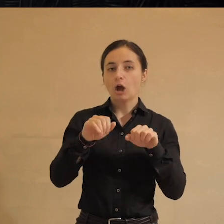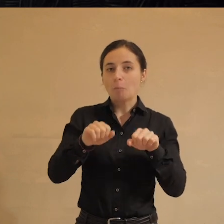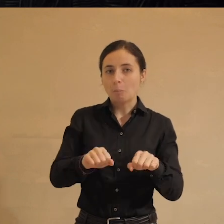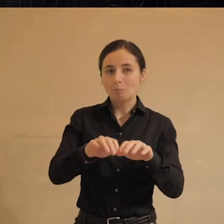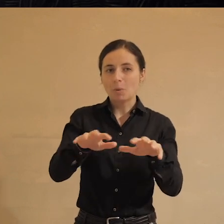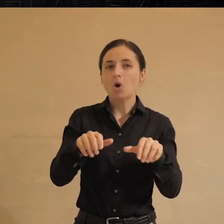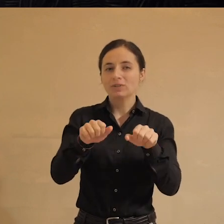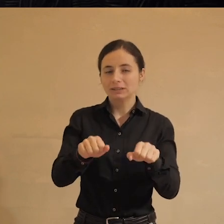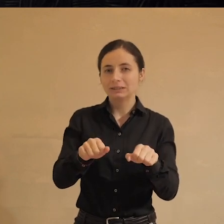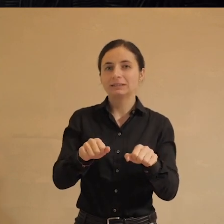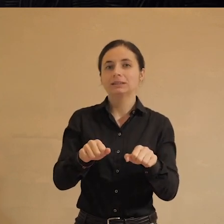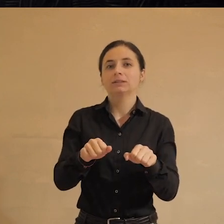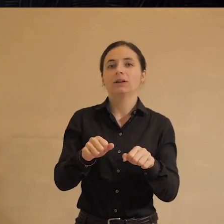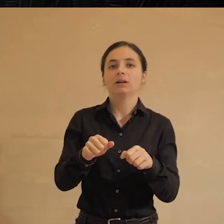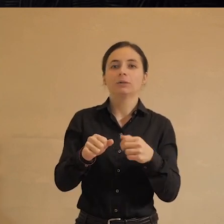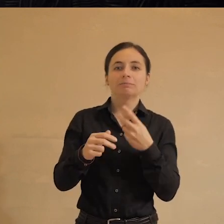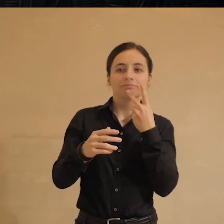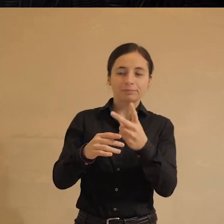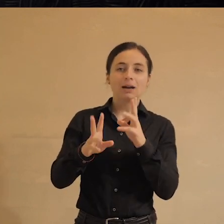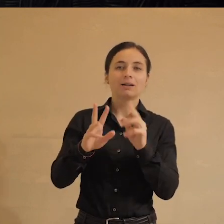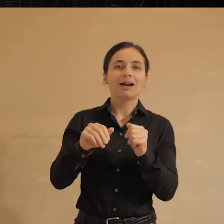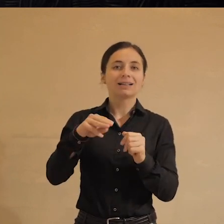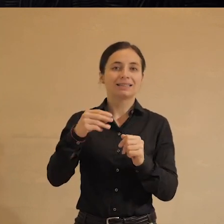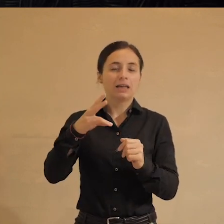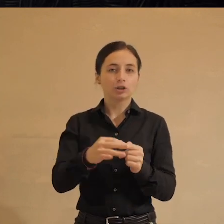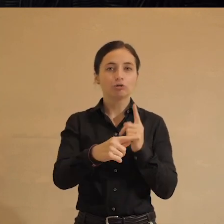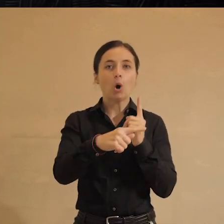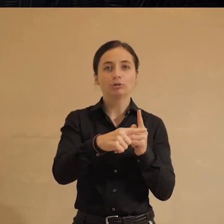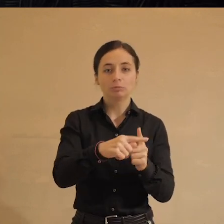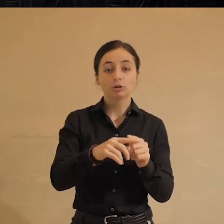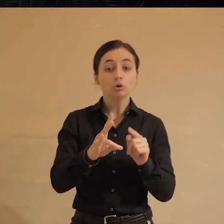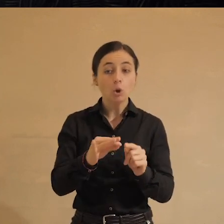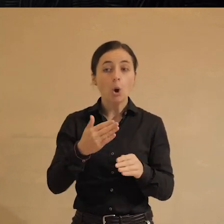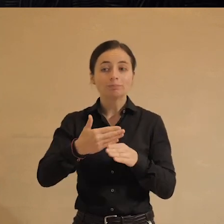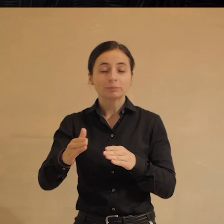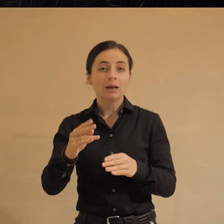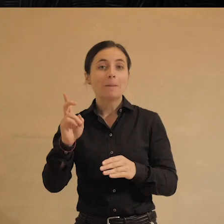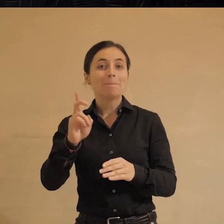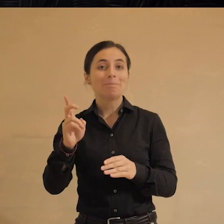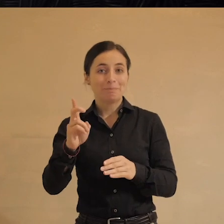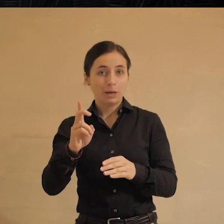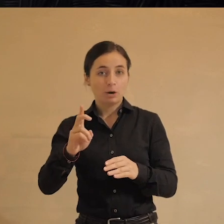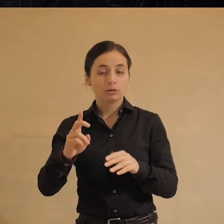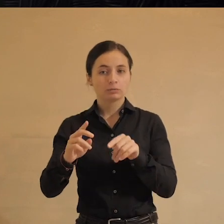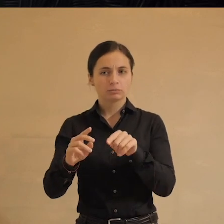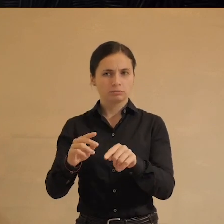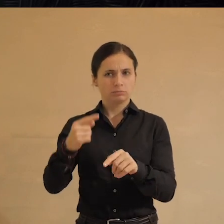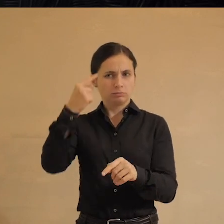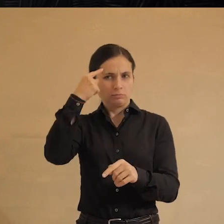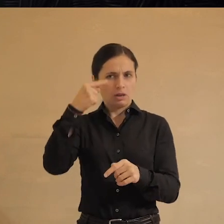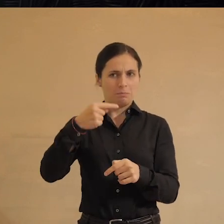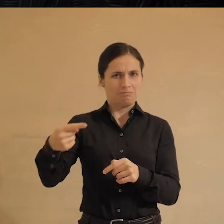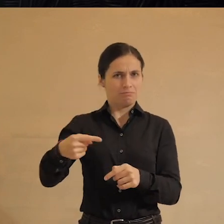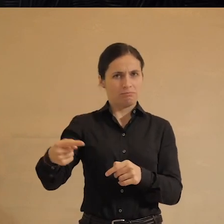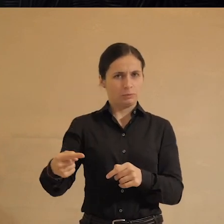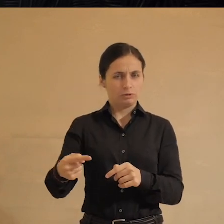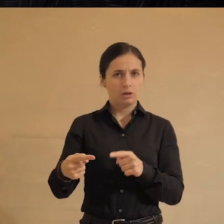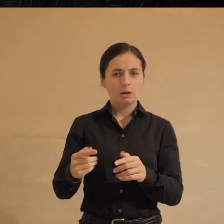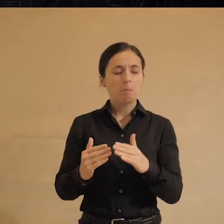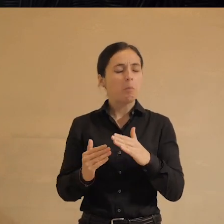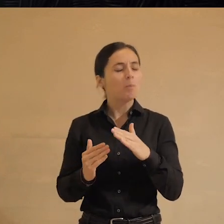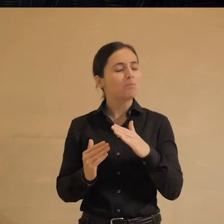Демонстрируют себя как технооптимист, но в области биотехнологии они, наоборот, ведут себя как технофобы и по максимуму